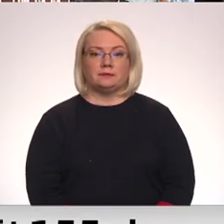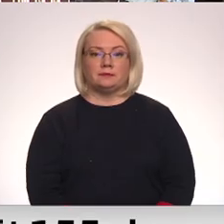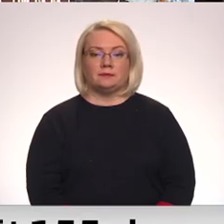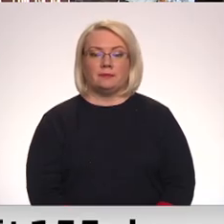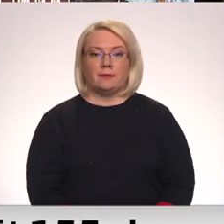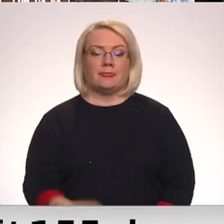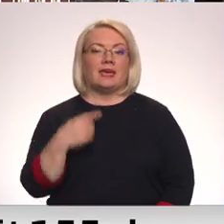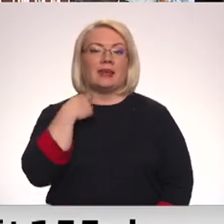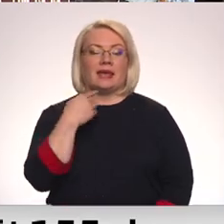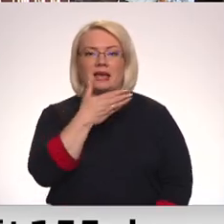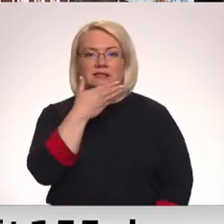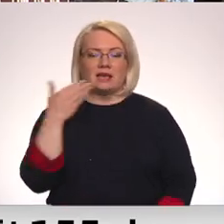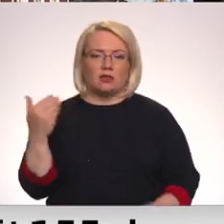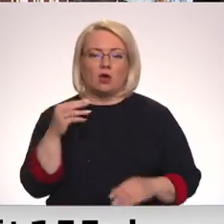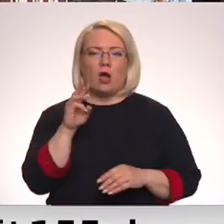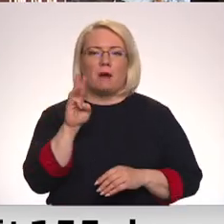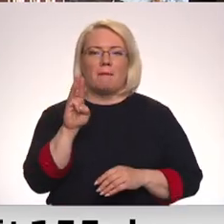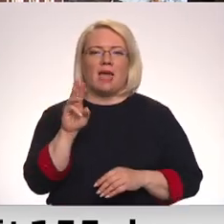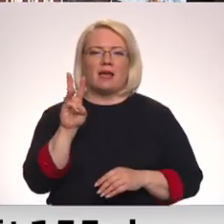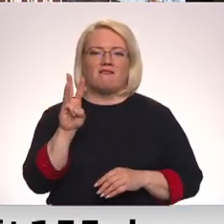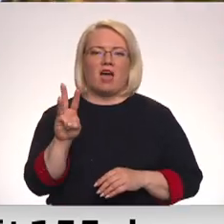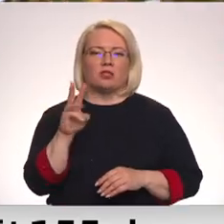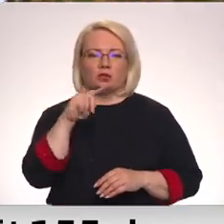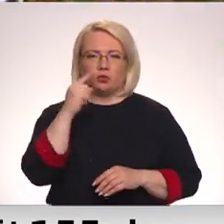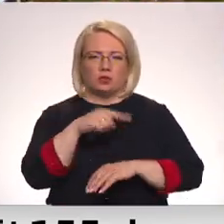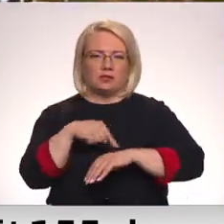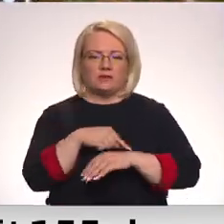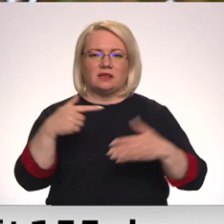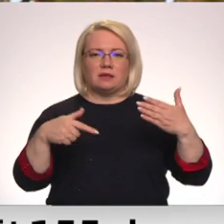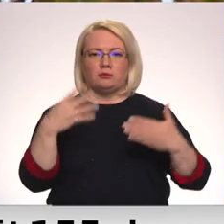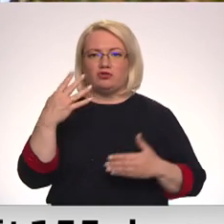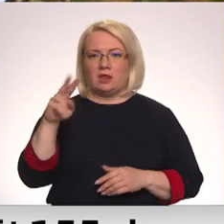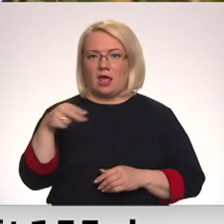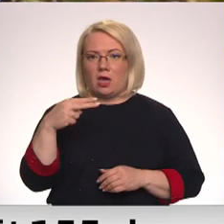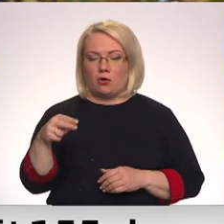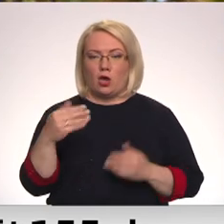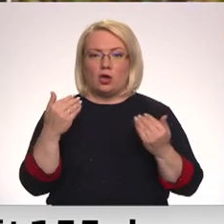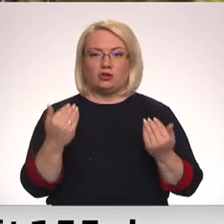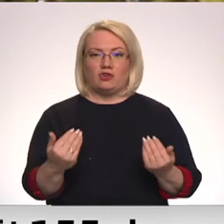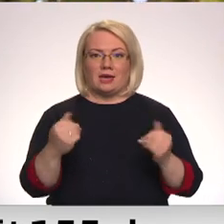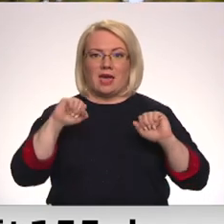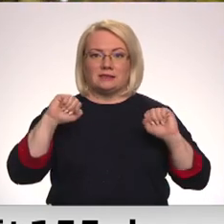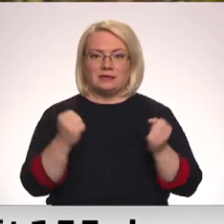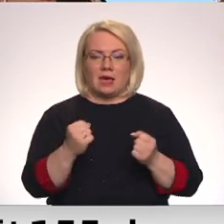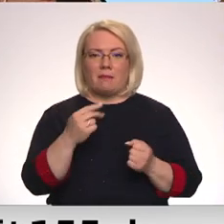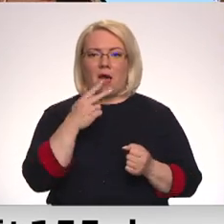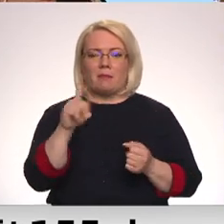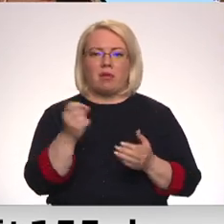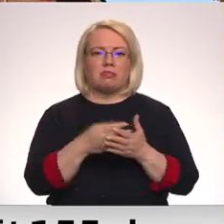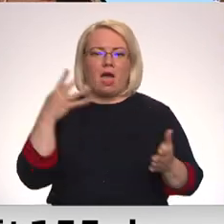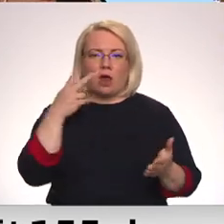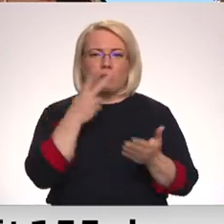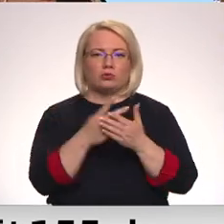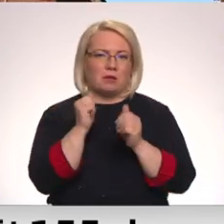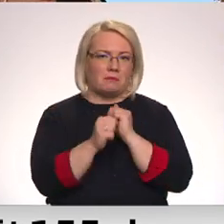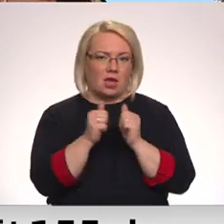Rīgas siltuma megavatstunda stariks pašlaik ir 74 eiro. Šajā ziemā to par augstu uzskatīja bieži, bet gaidot